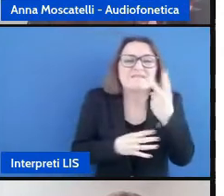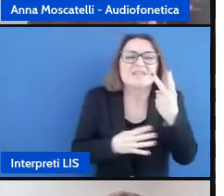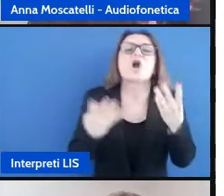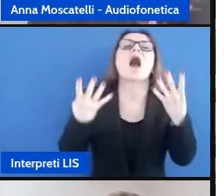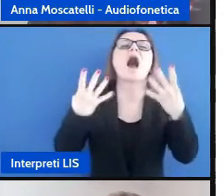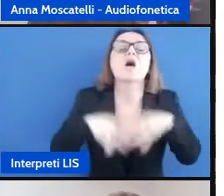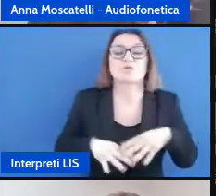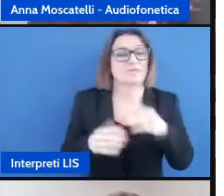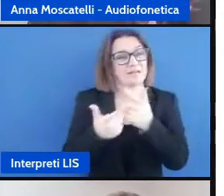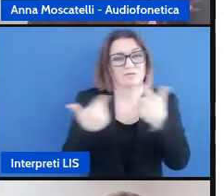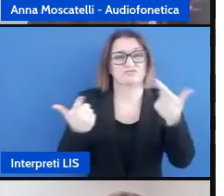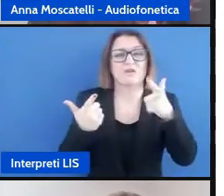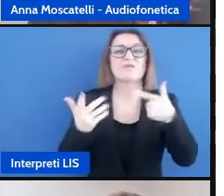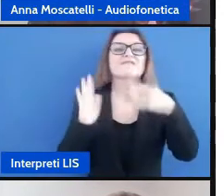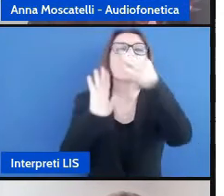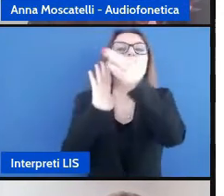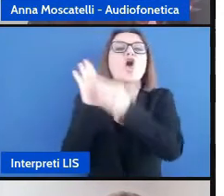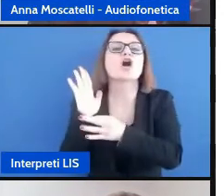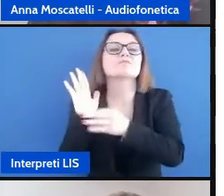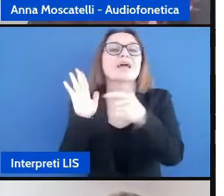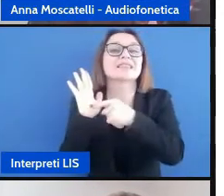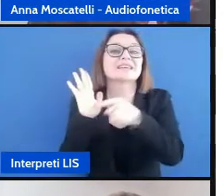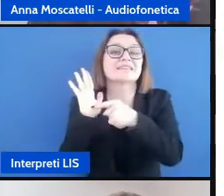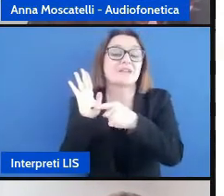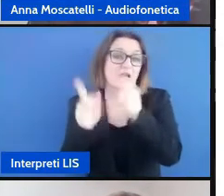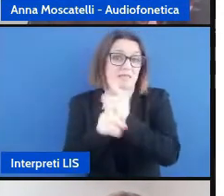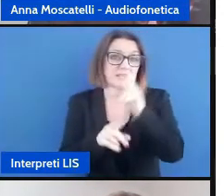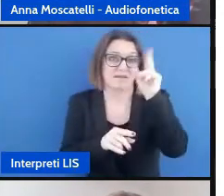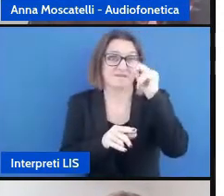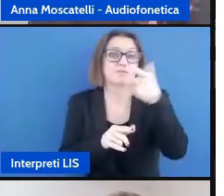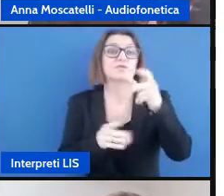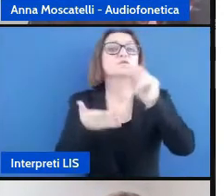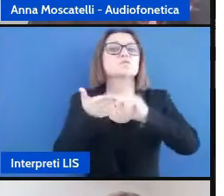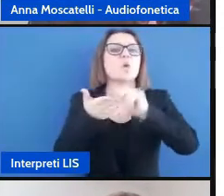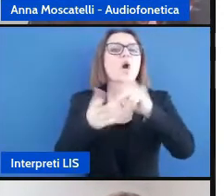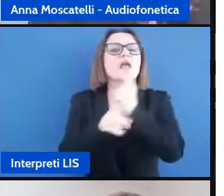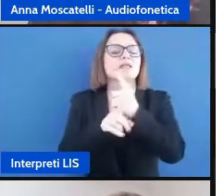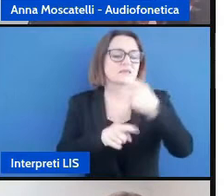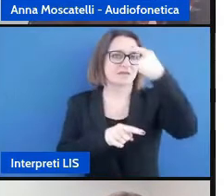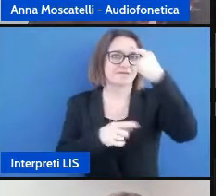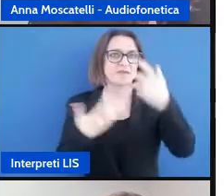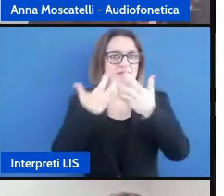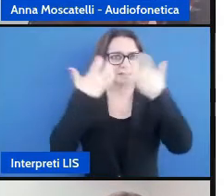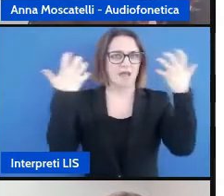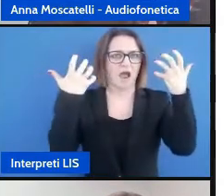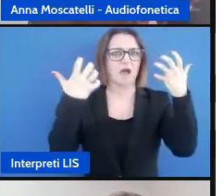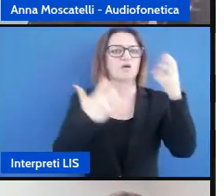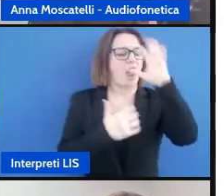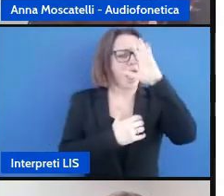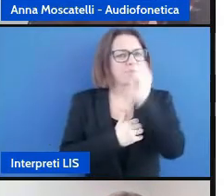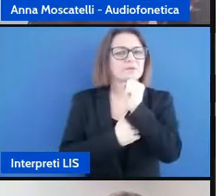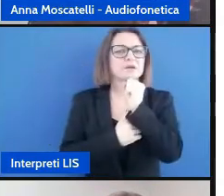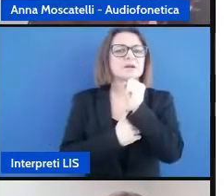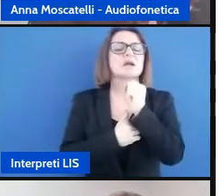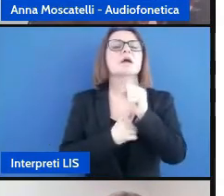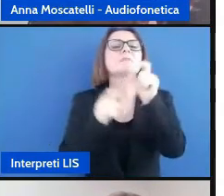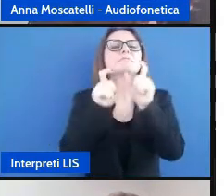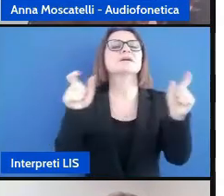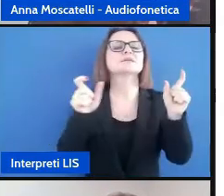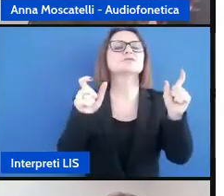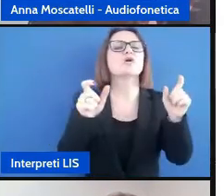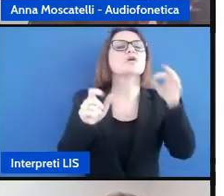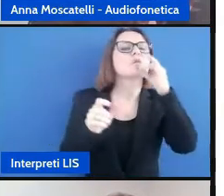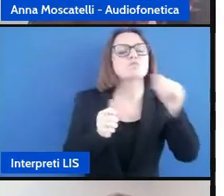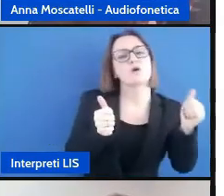normativa in merito e opportuno che la scuola abbia ben chiaro quali sono le figure che possono affiancare un bimbo sordo